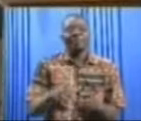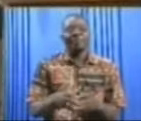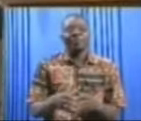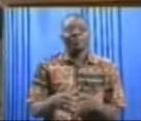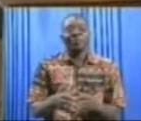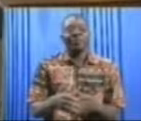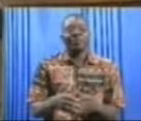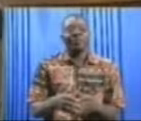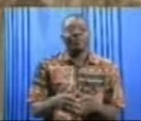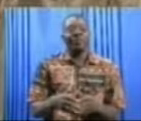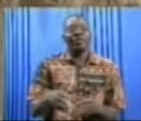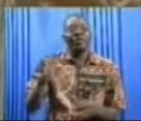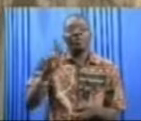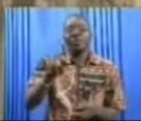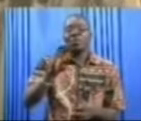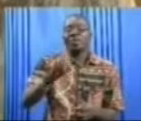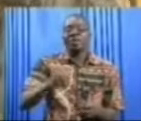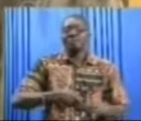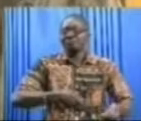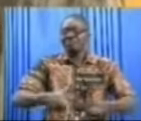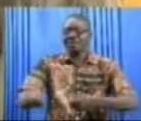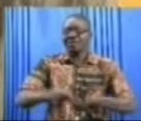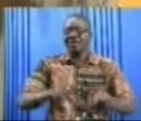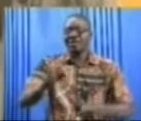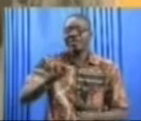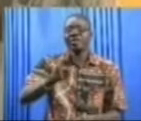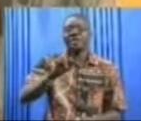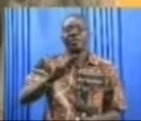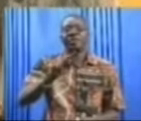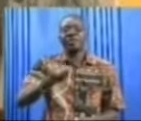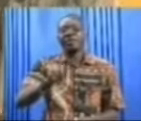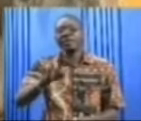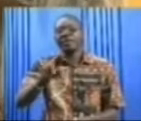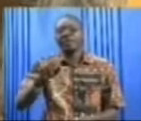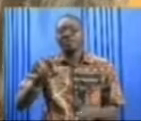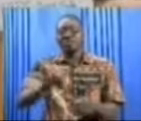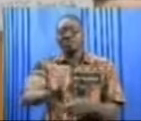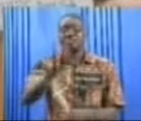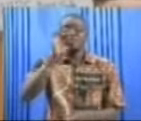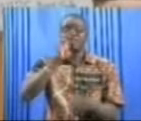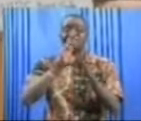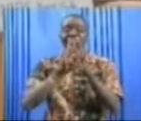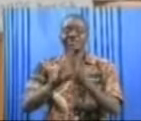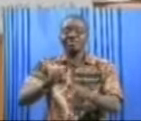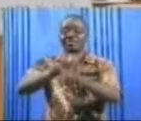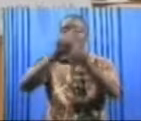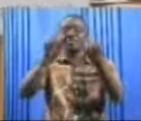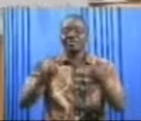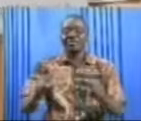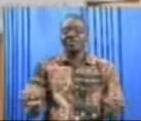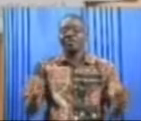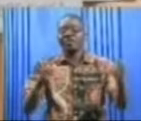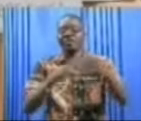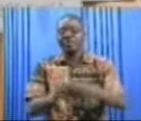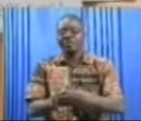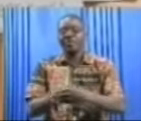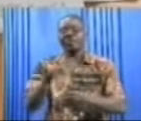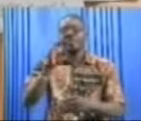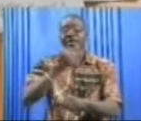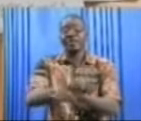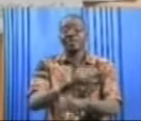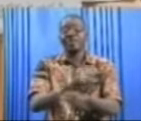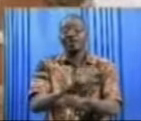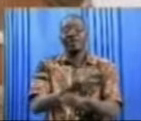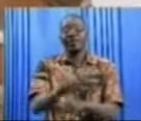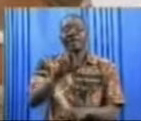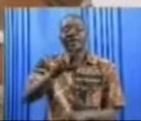Comment animer et gérer une mutuelle ? Pour trouver des réponses à cette interrogation, le Bureau national de la mutuelle des travailleurs